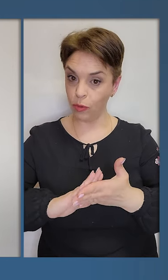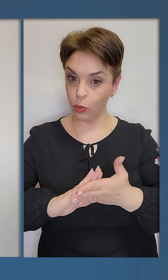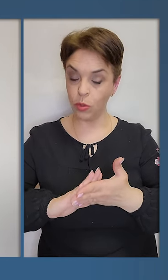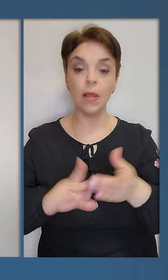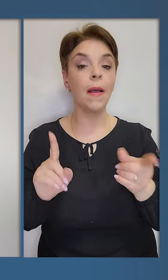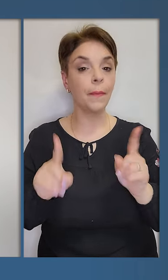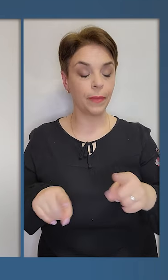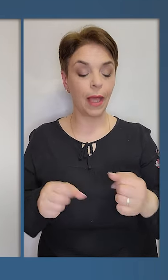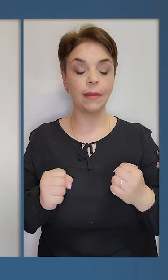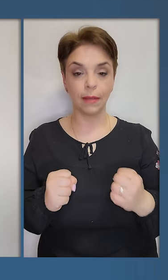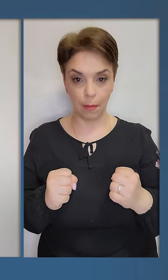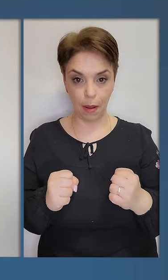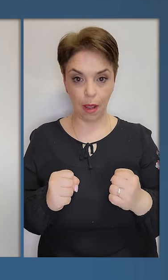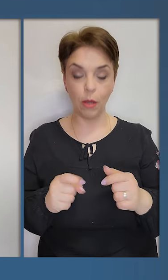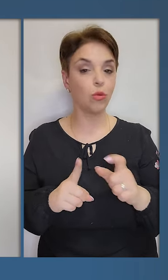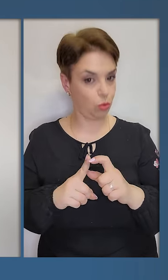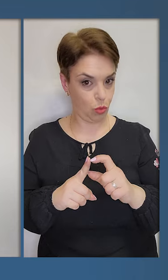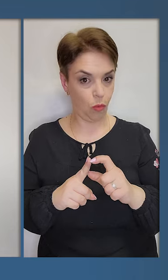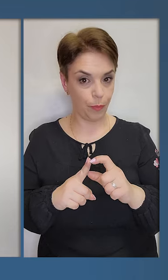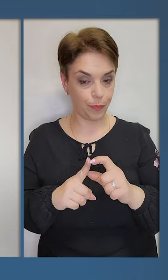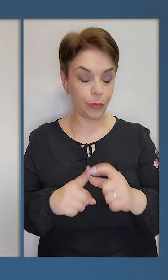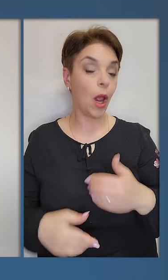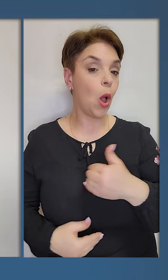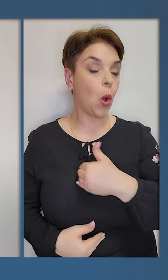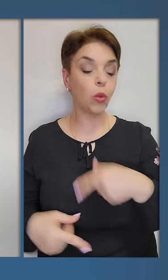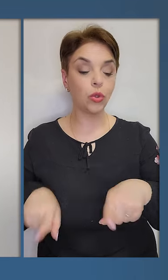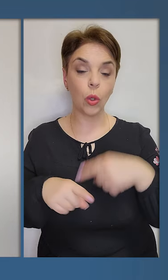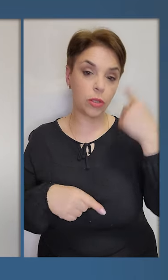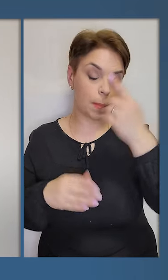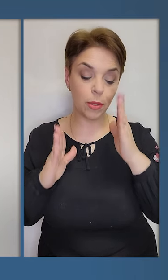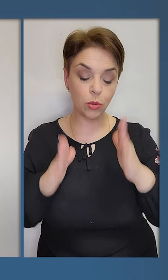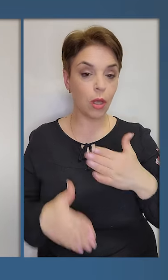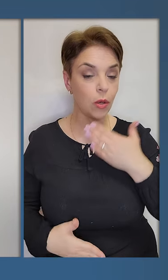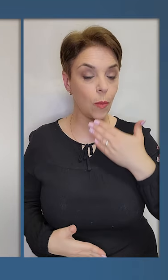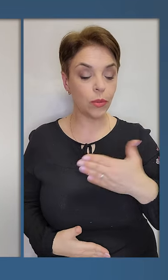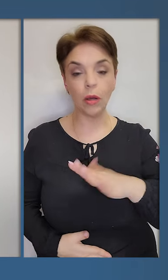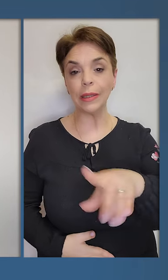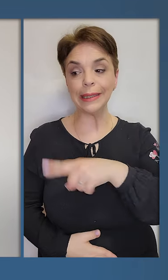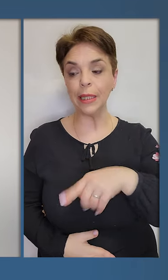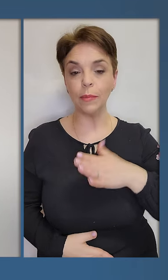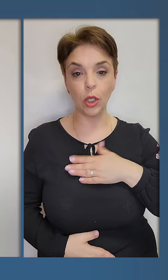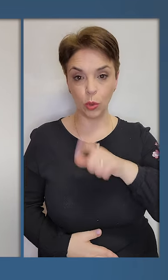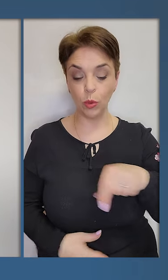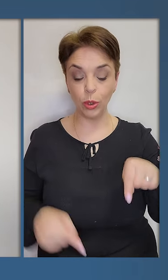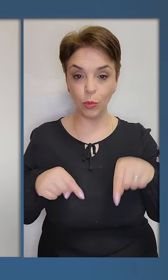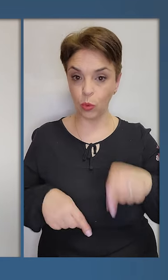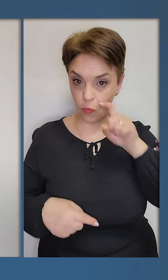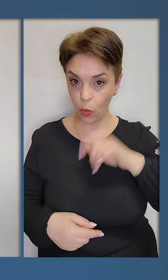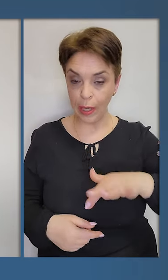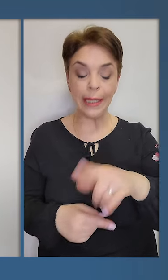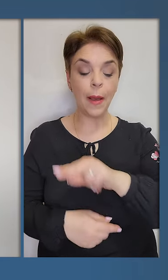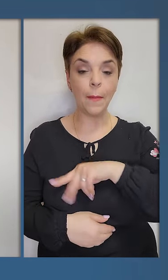домовленості та тримає слово. Хочу також персонально подякувати тим нашим людям тут,